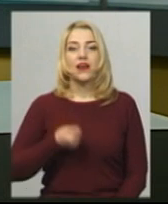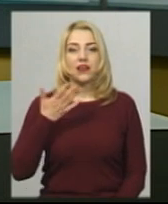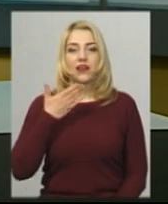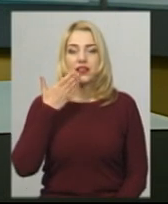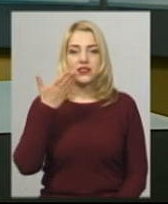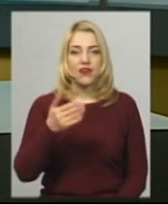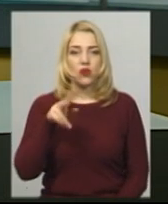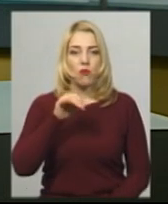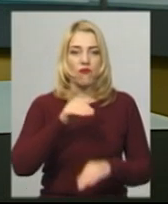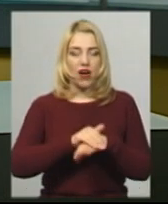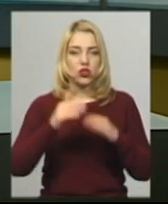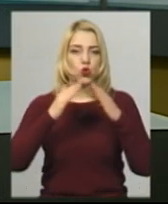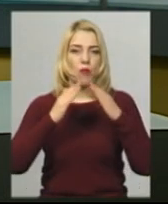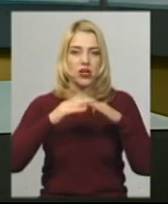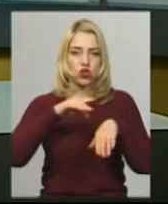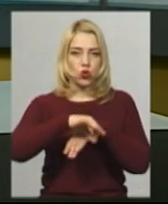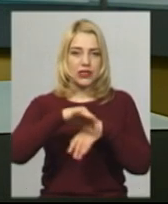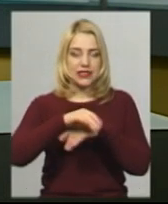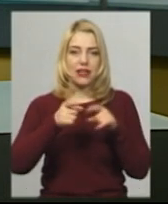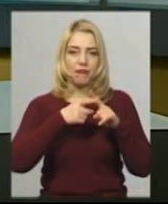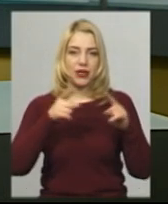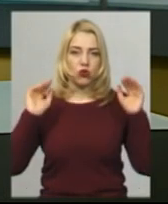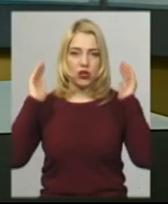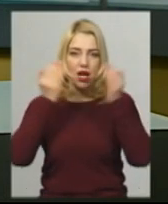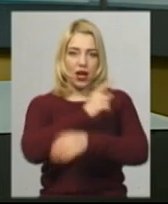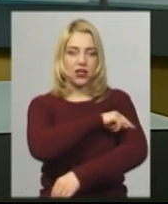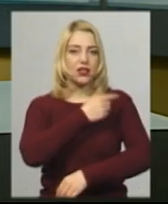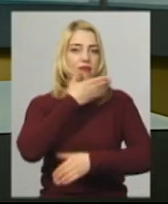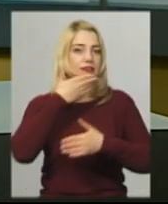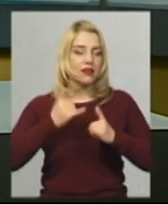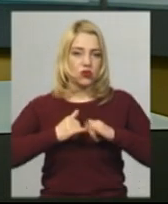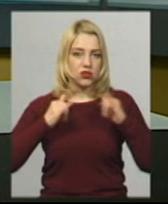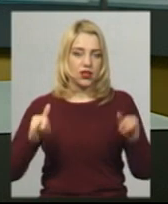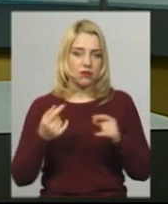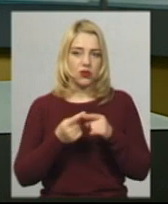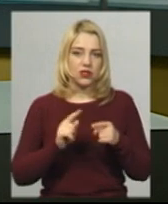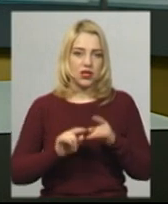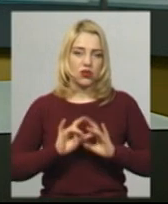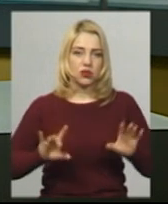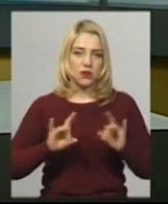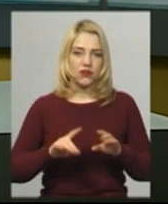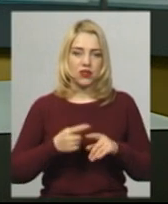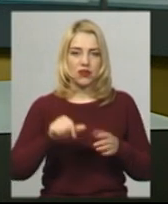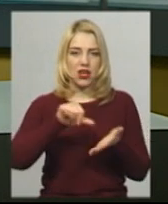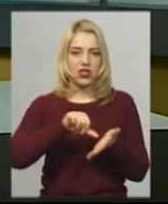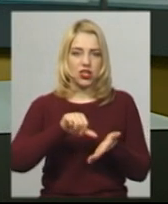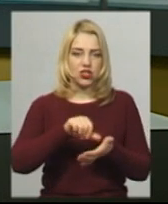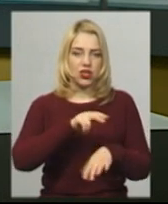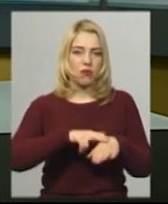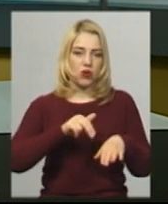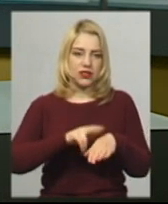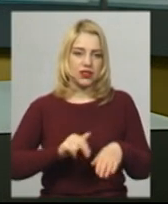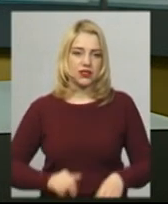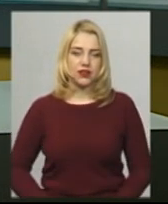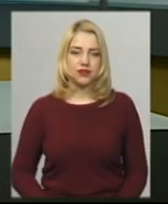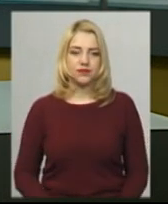звернень по факту домашнього насилля у період карантину на Хмельниччині не зросла. Про це Суспільному розповів дільничий офіцер поліції Віталій